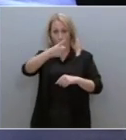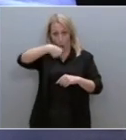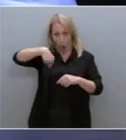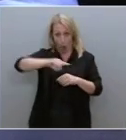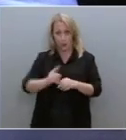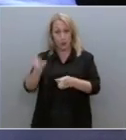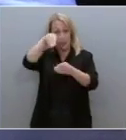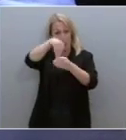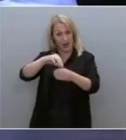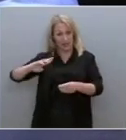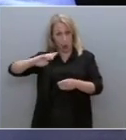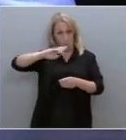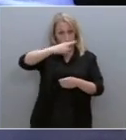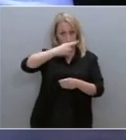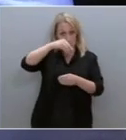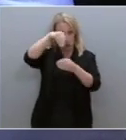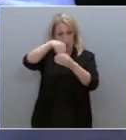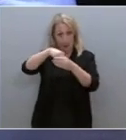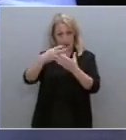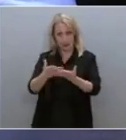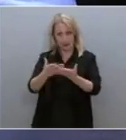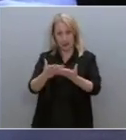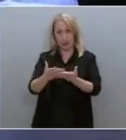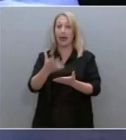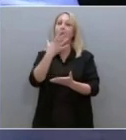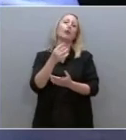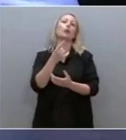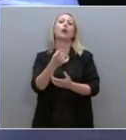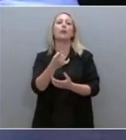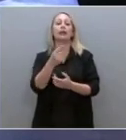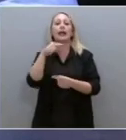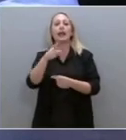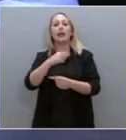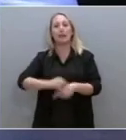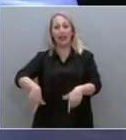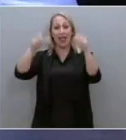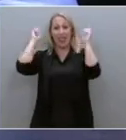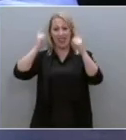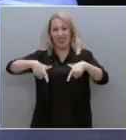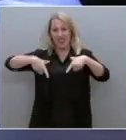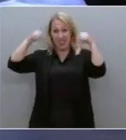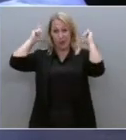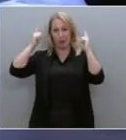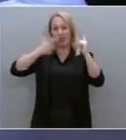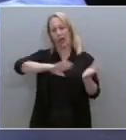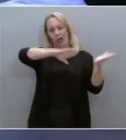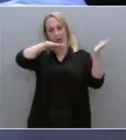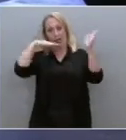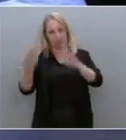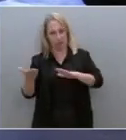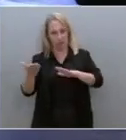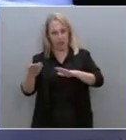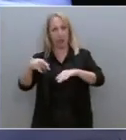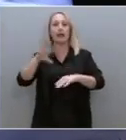κύριο Μητσοτάκη, συναφώς, επειδή μιλήσατε για μείζωνα αντιδημοκρατική εκτροπή. Καλέσατε και τους